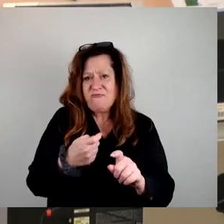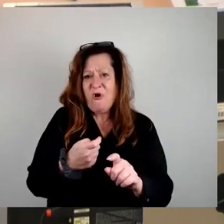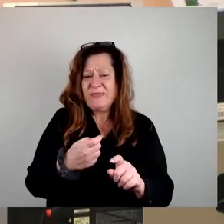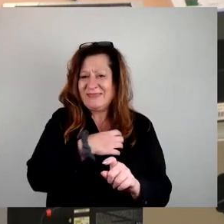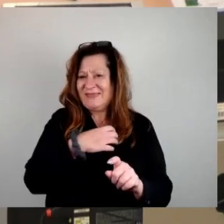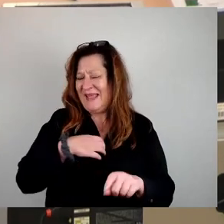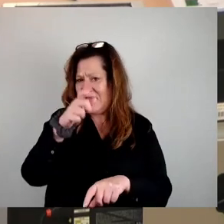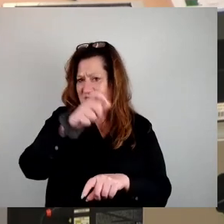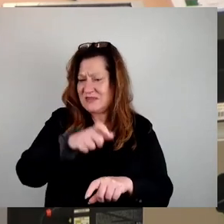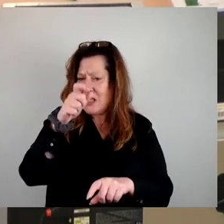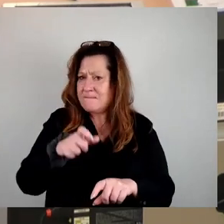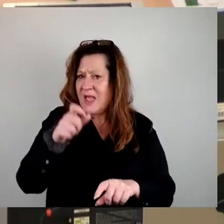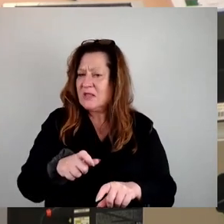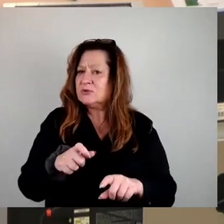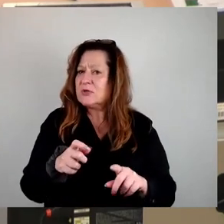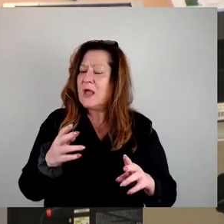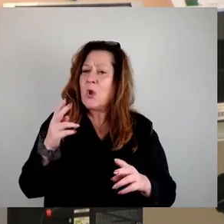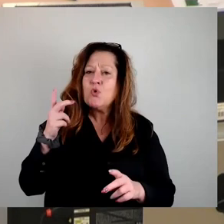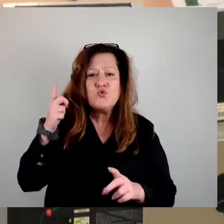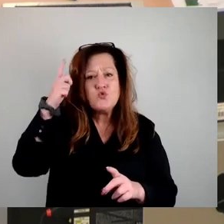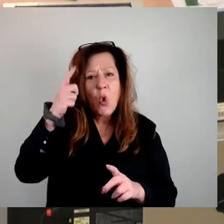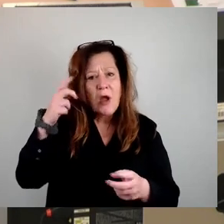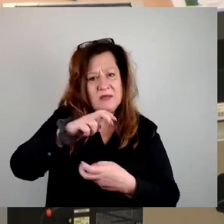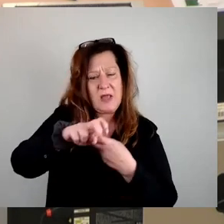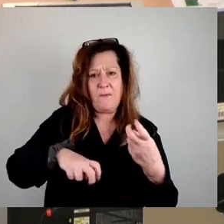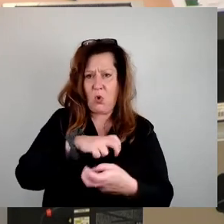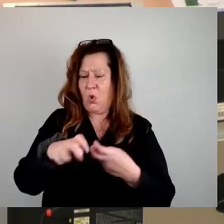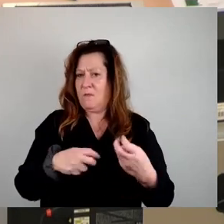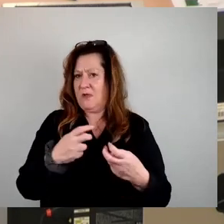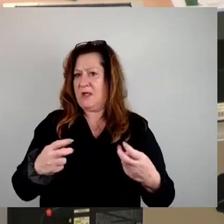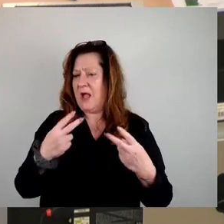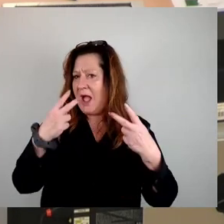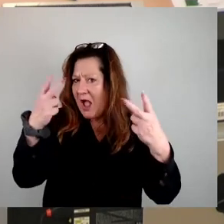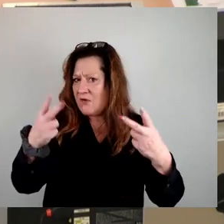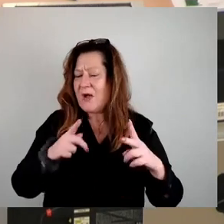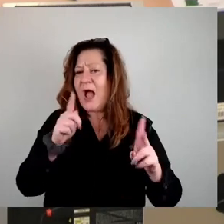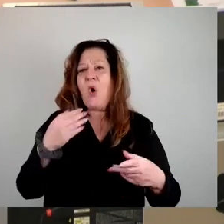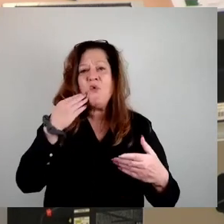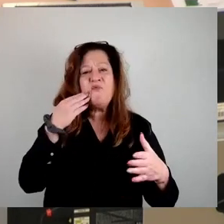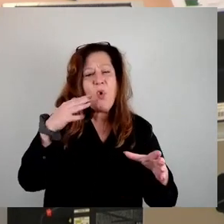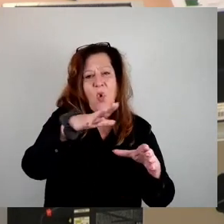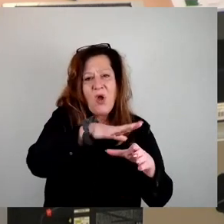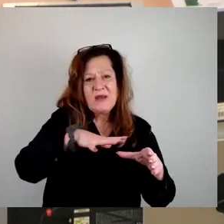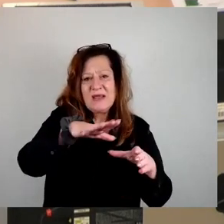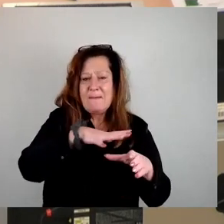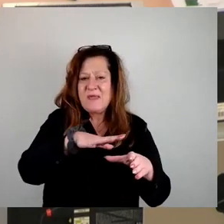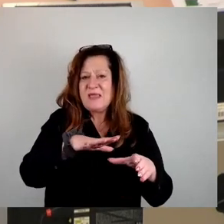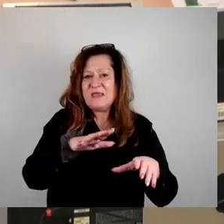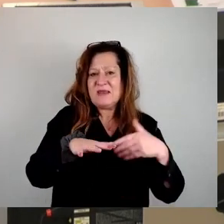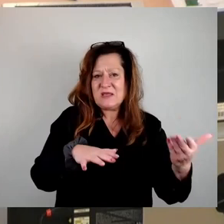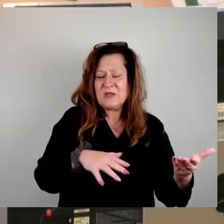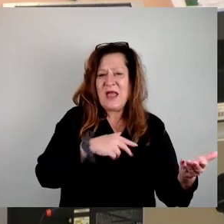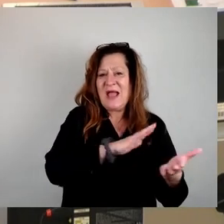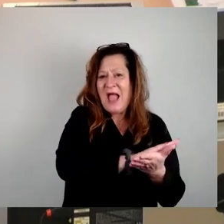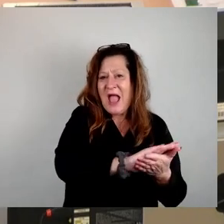wir sowohl Wohneigentum bekommen als auch, dass wir Wohngebiete bekommen, wo nicht entweder reiner Sozialwohnungsbau